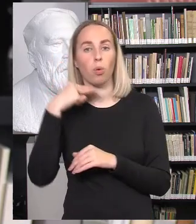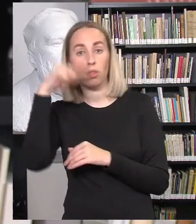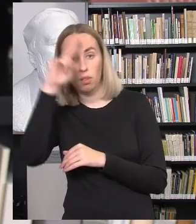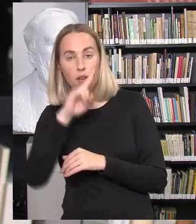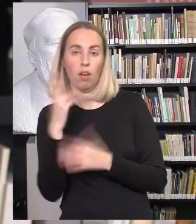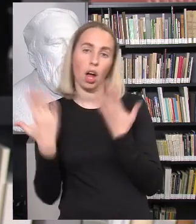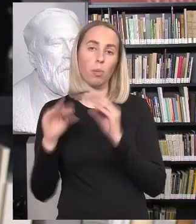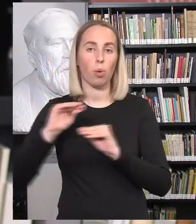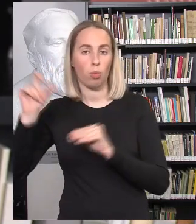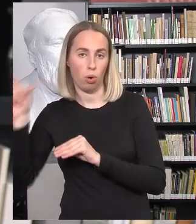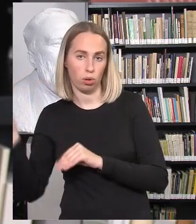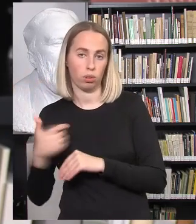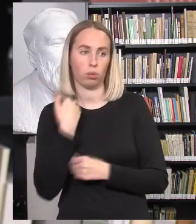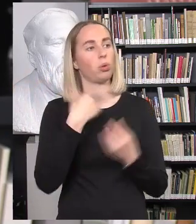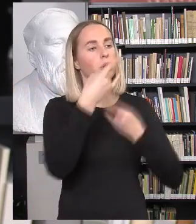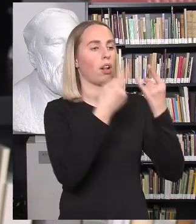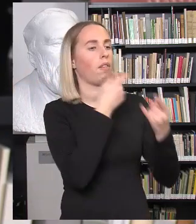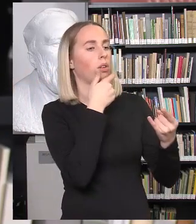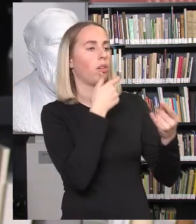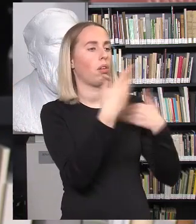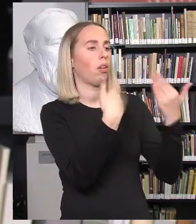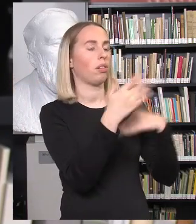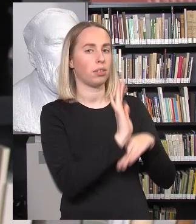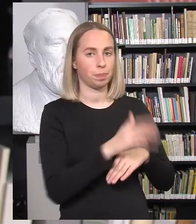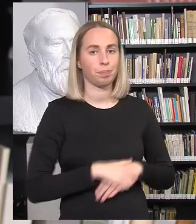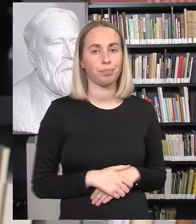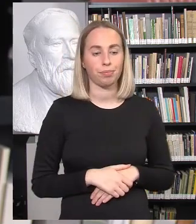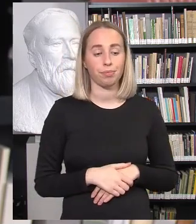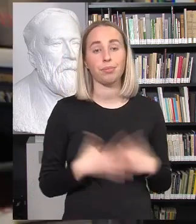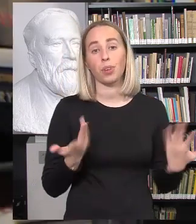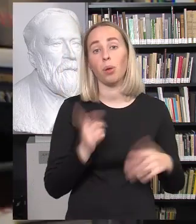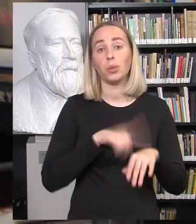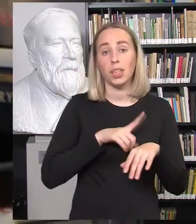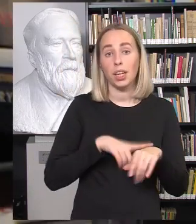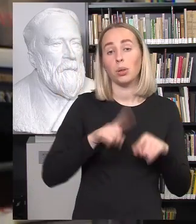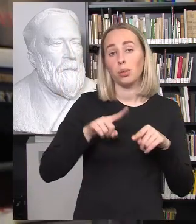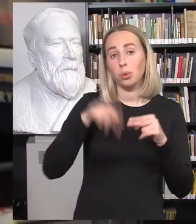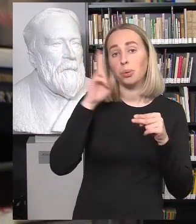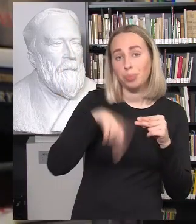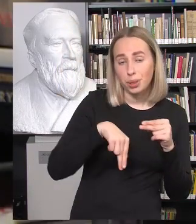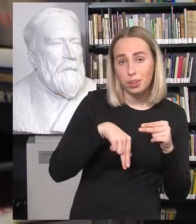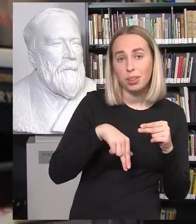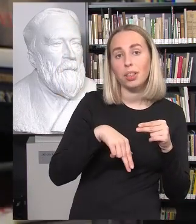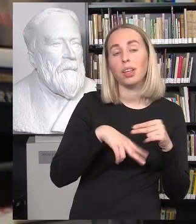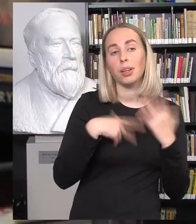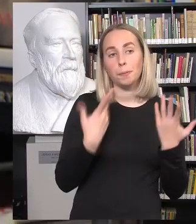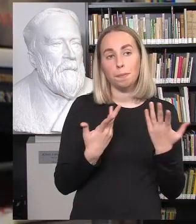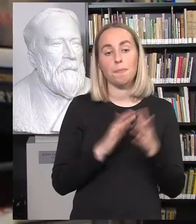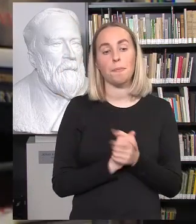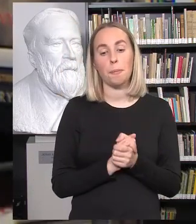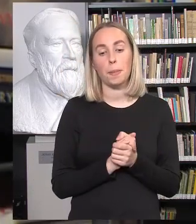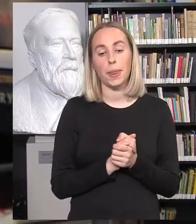jis jau nebesikabas su televizoriumu pasiūrė. Aišku. Na, mūsų laikas jau visiškai, na, į pabaigą, beveik išsėkės, bet tada toks